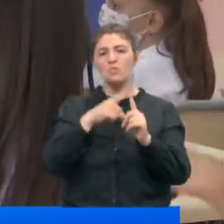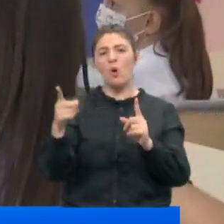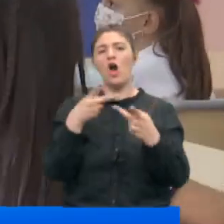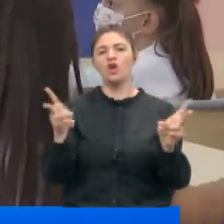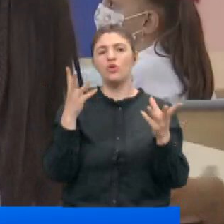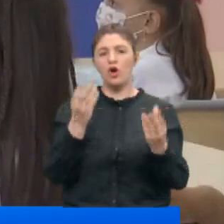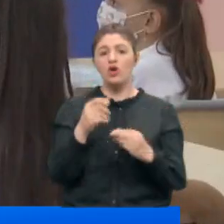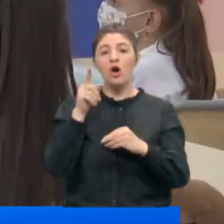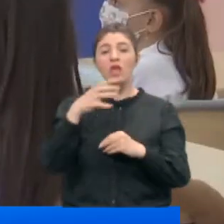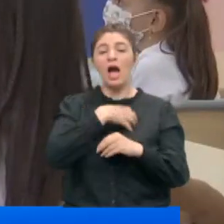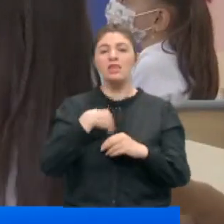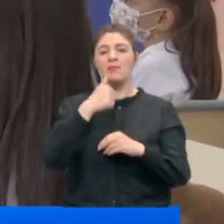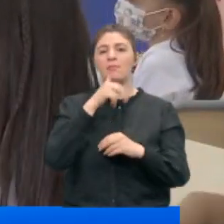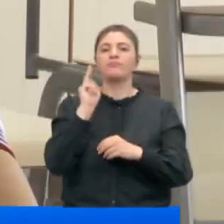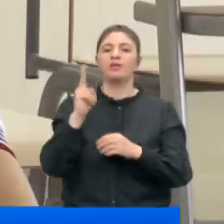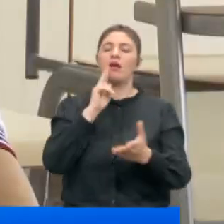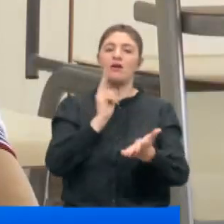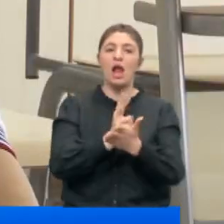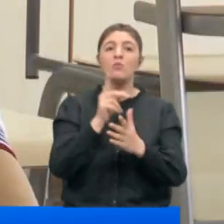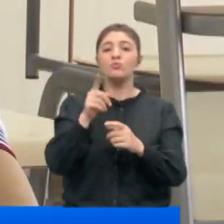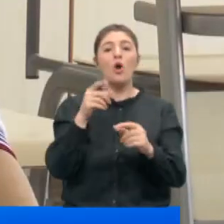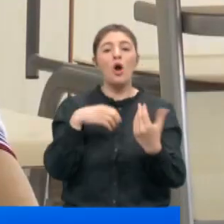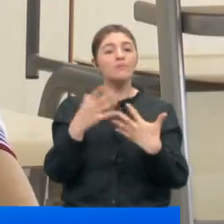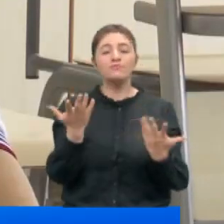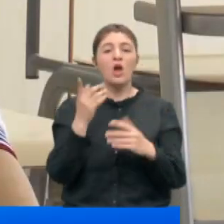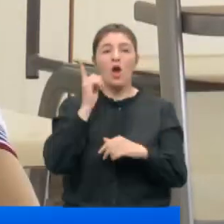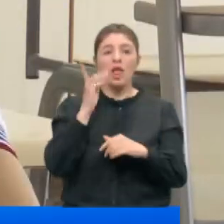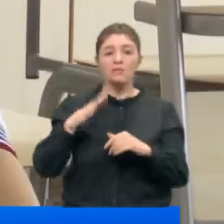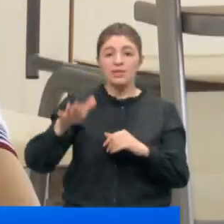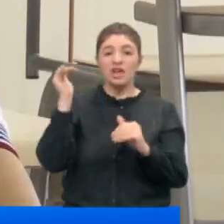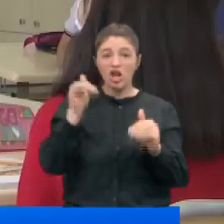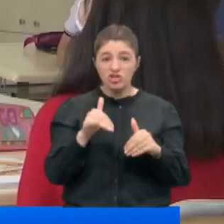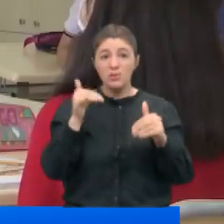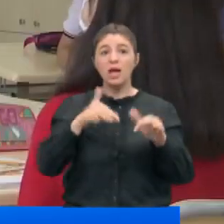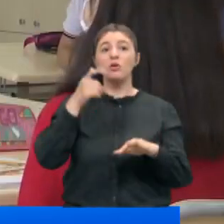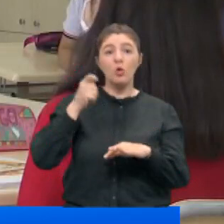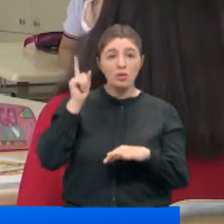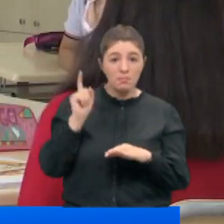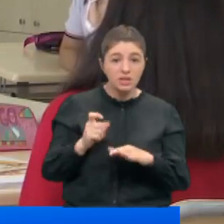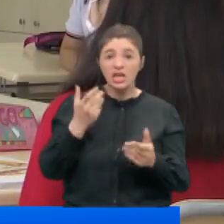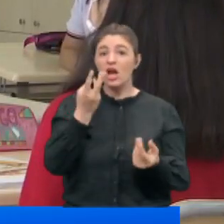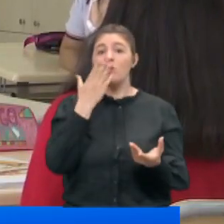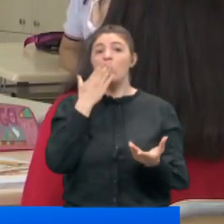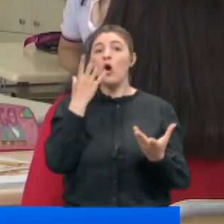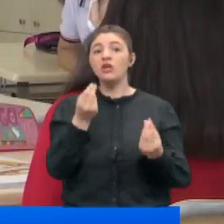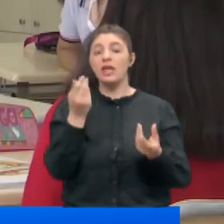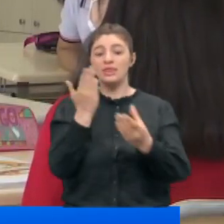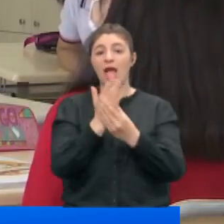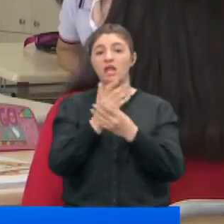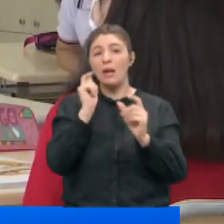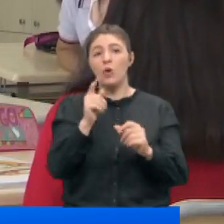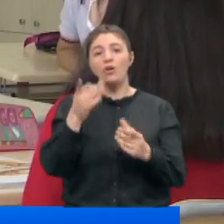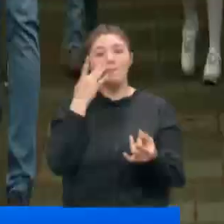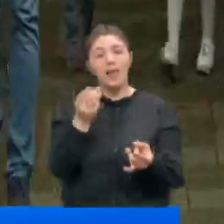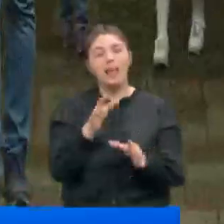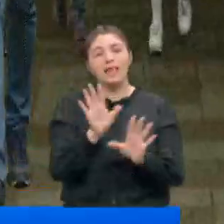açık tutulacak. O da velinin inisiyatifine bağlı. Bu durumda öğretmenler gelecek mi, gelmek zorunda mı, kaç öğrenci olursa ders yapılacak